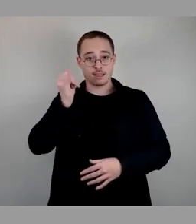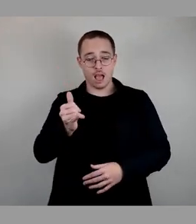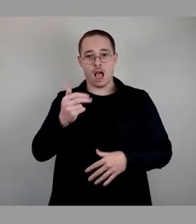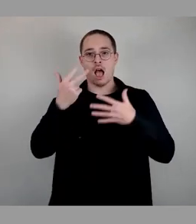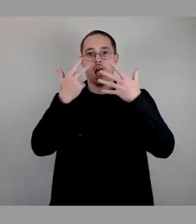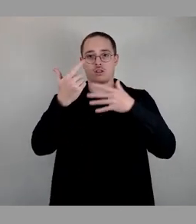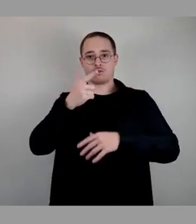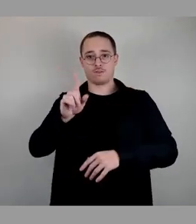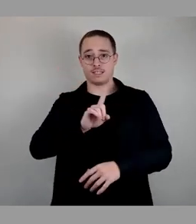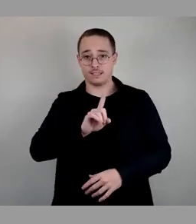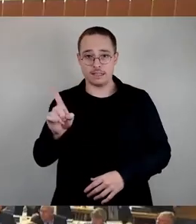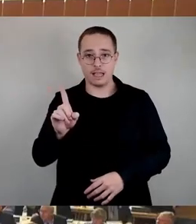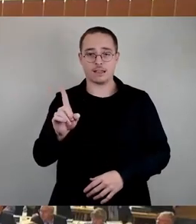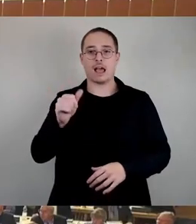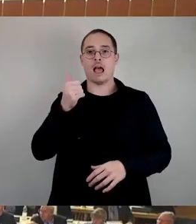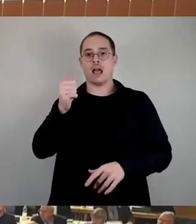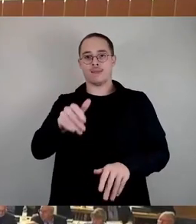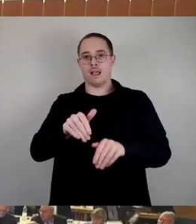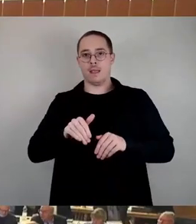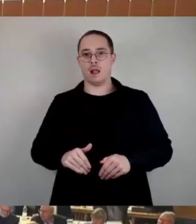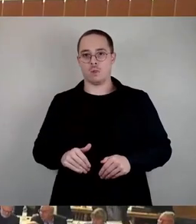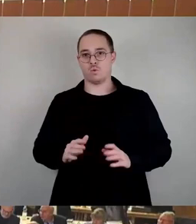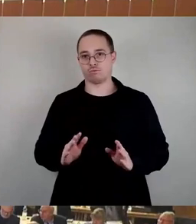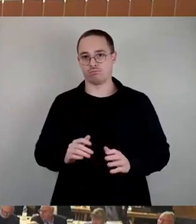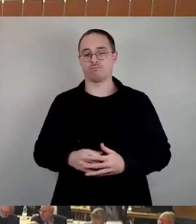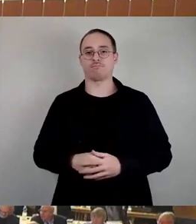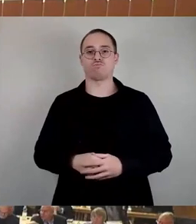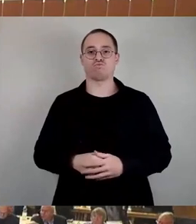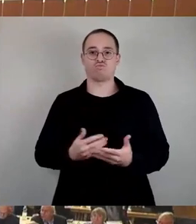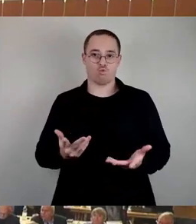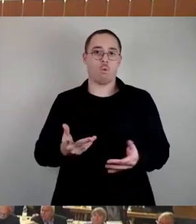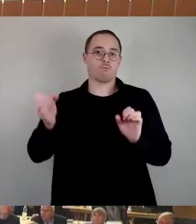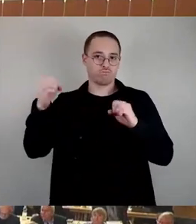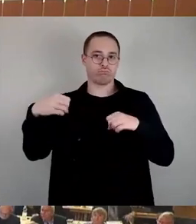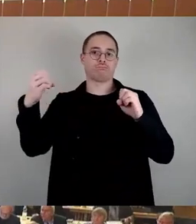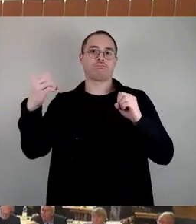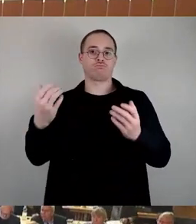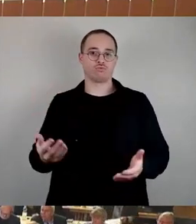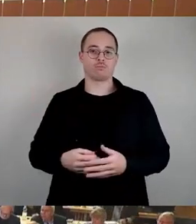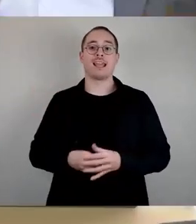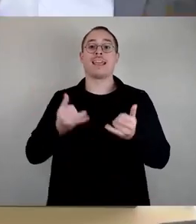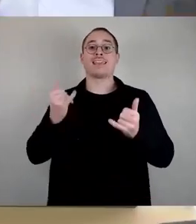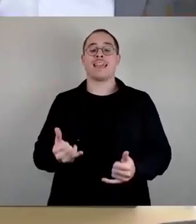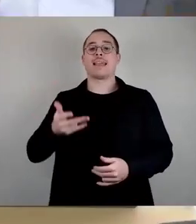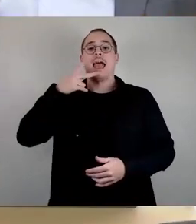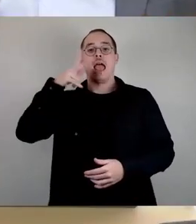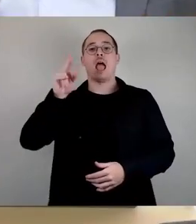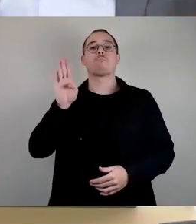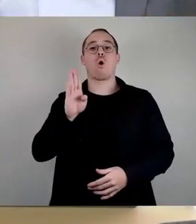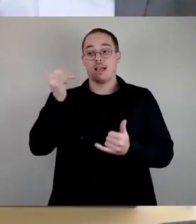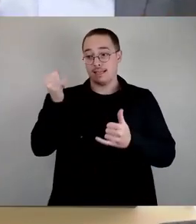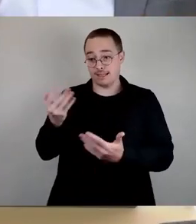Enthaltung, damit so beschlossen. So, Herr Proher. Jetzt sind wir gespannt auf Ihre